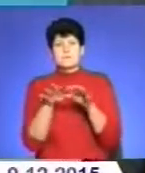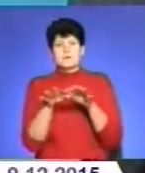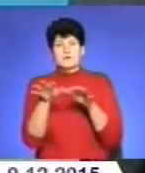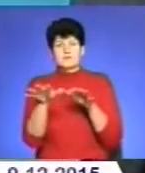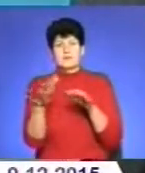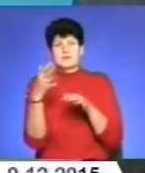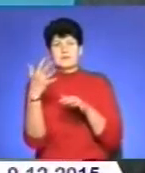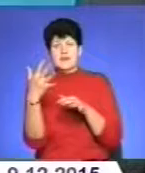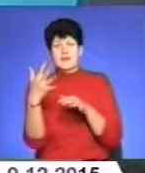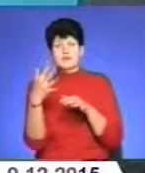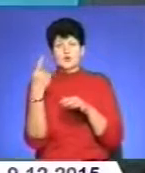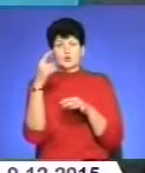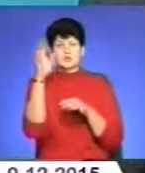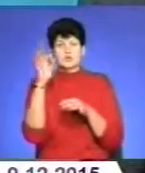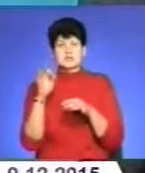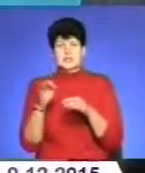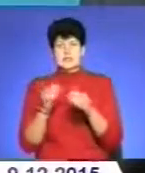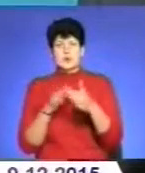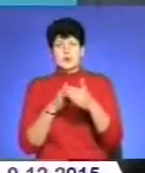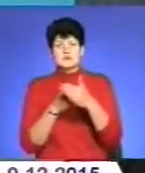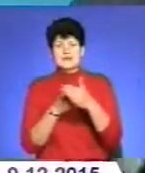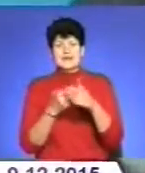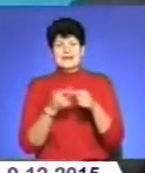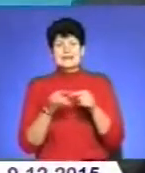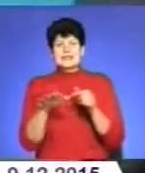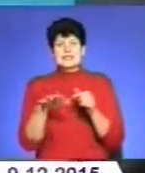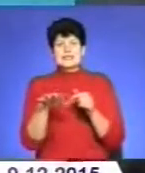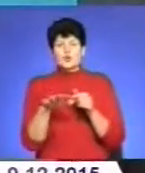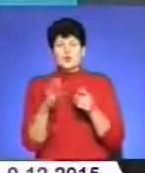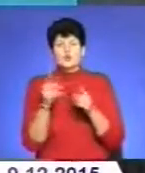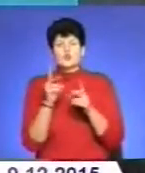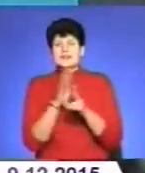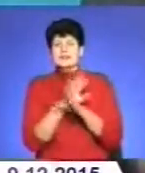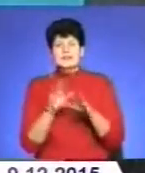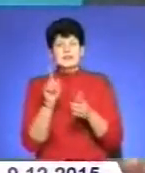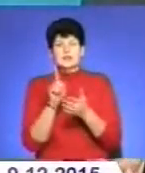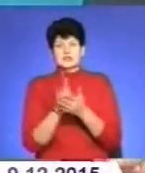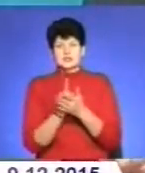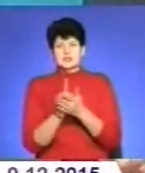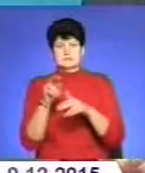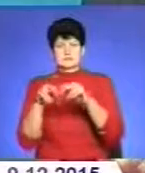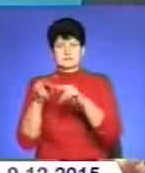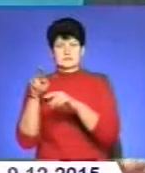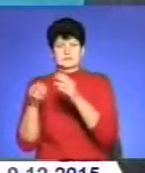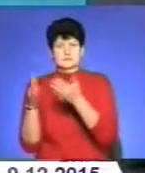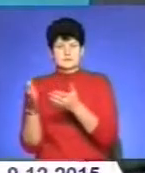5-1% обеспеченості. Тобто, це території, які не должны по закону застраиваться.